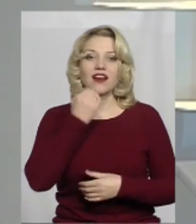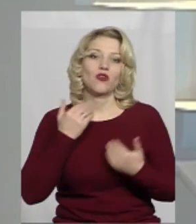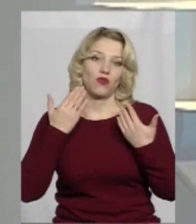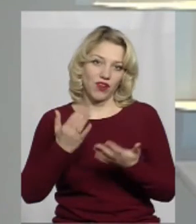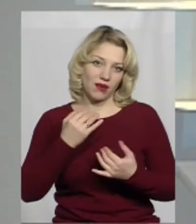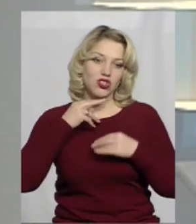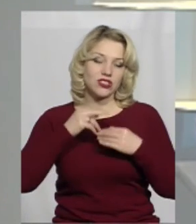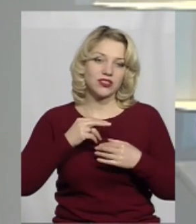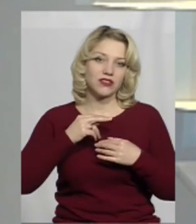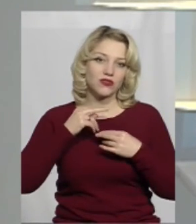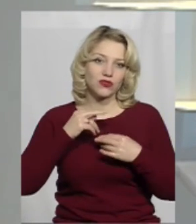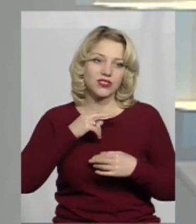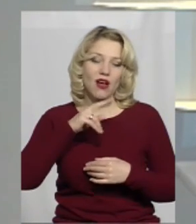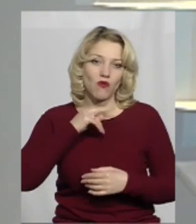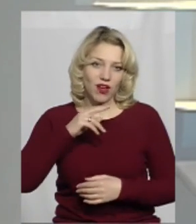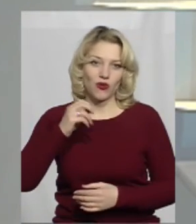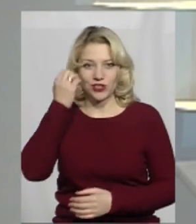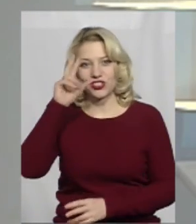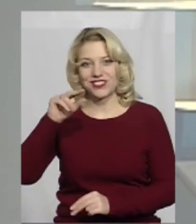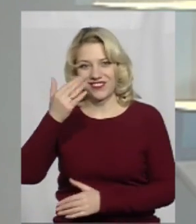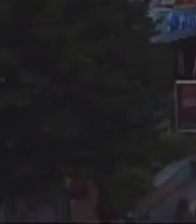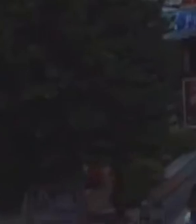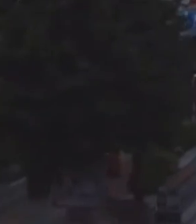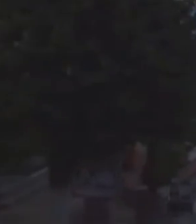дякую вам, шановні глядачі і слухачі. Щастиво!